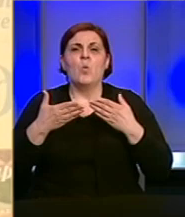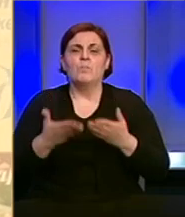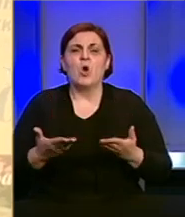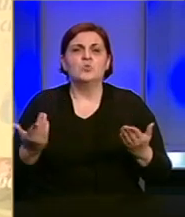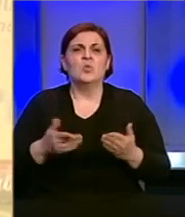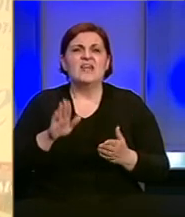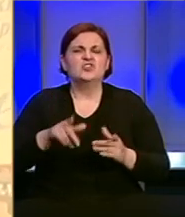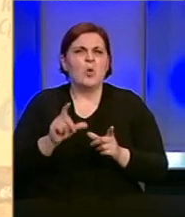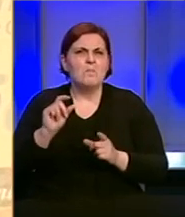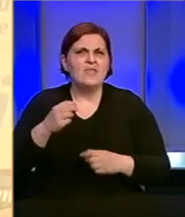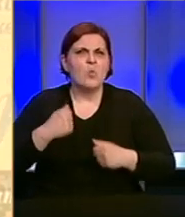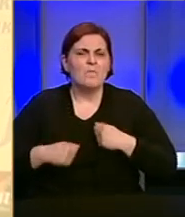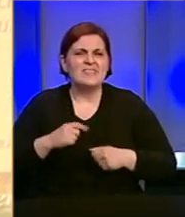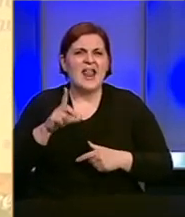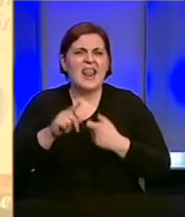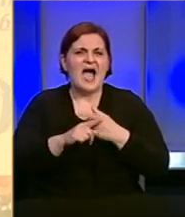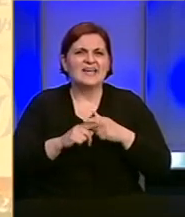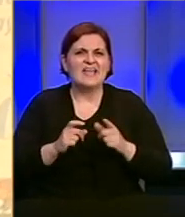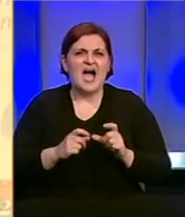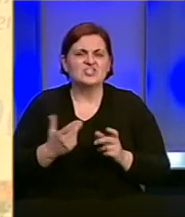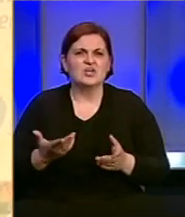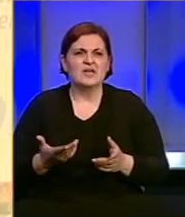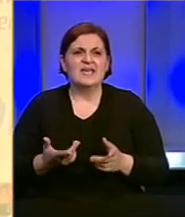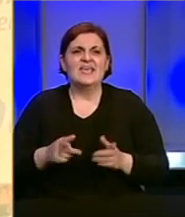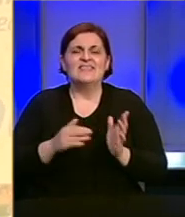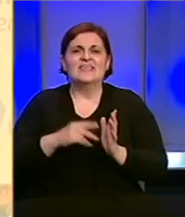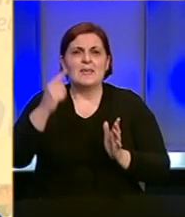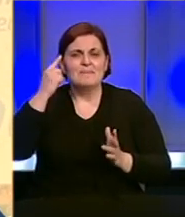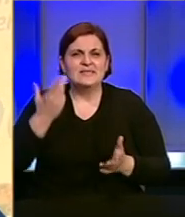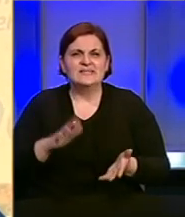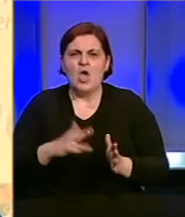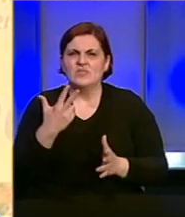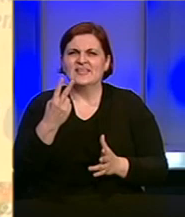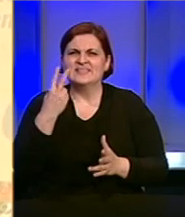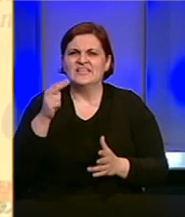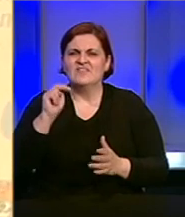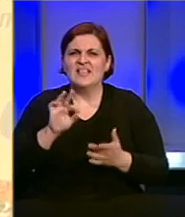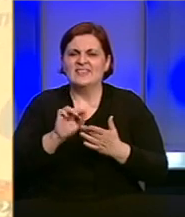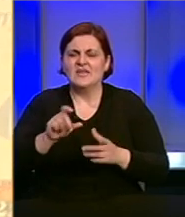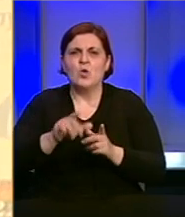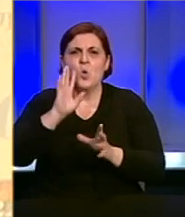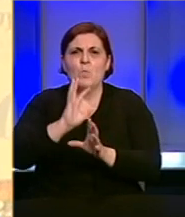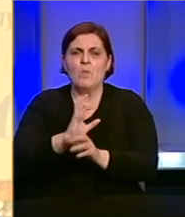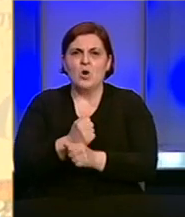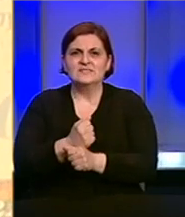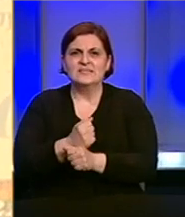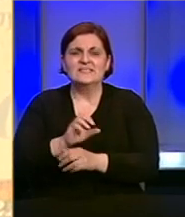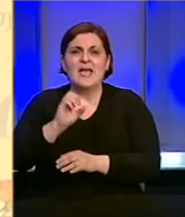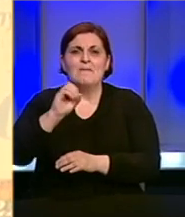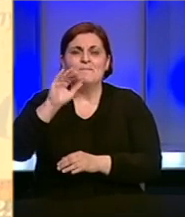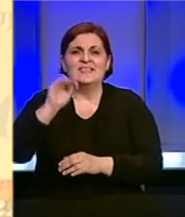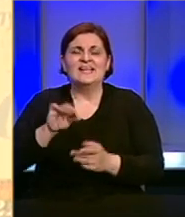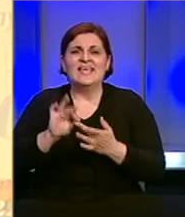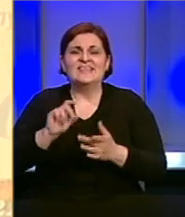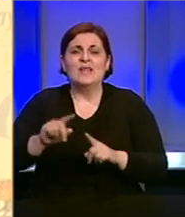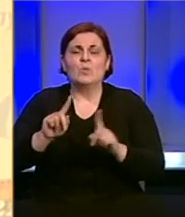nešto manje u Banjaluci, u Lactašnjima, odnosu na Prozrna. Treba također znati da od 32.000 testiranih u BiH je 15.000